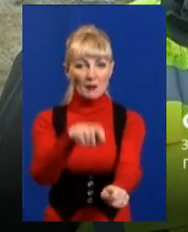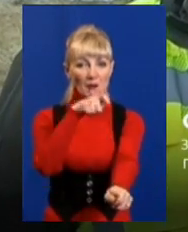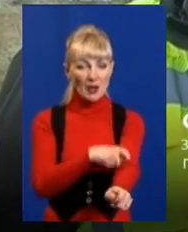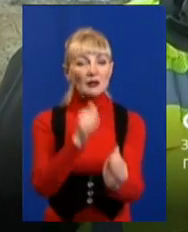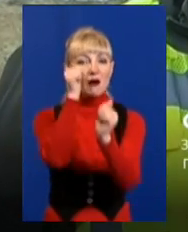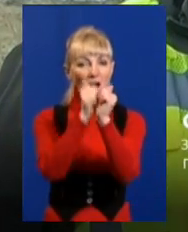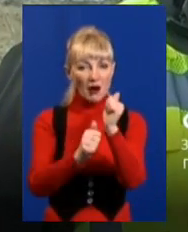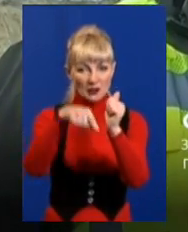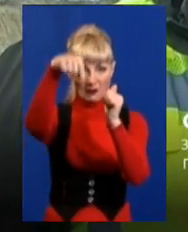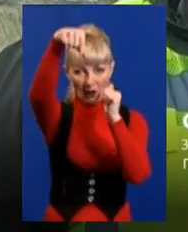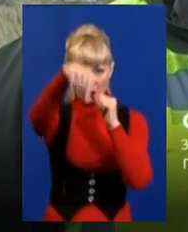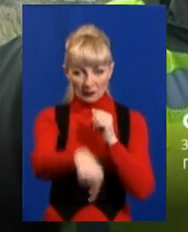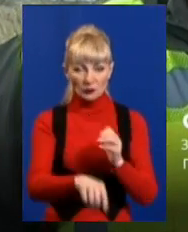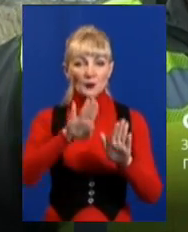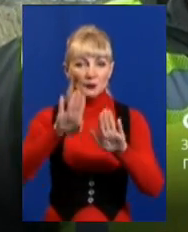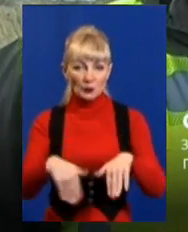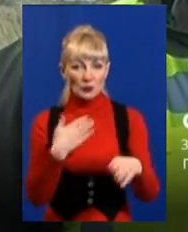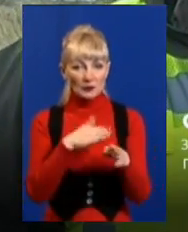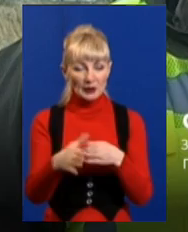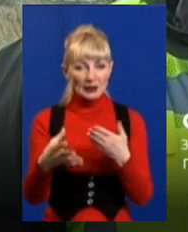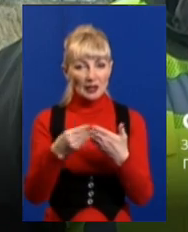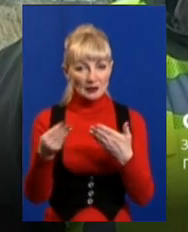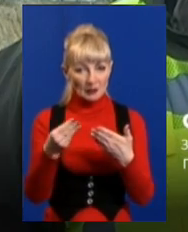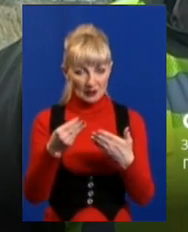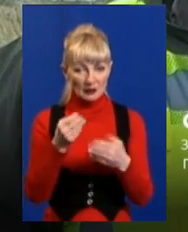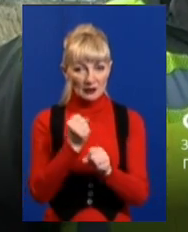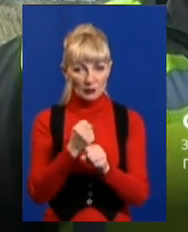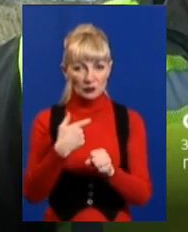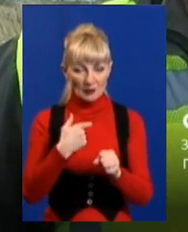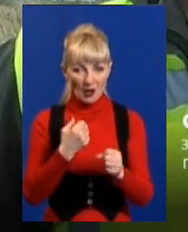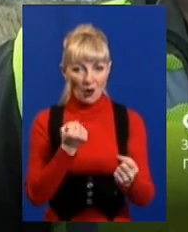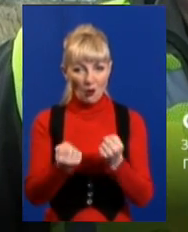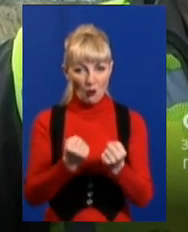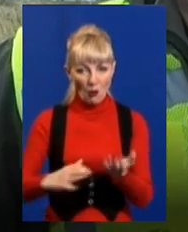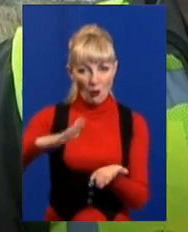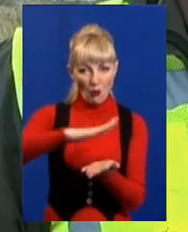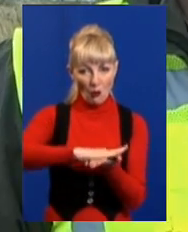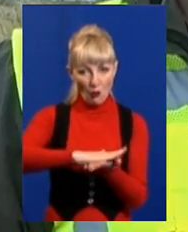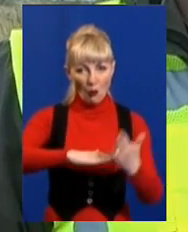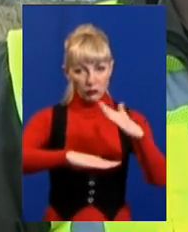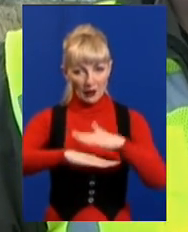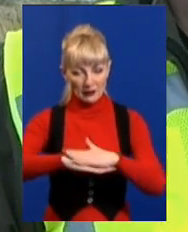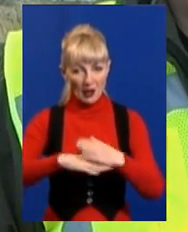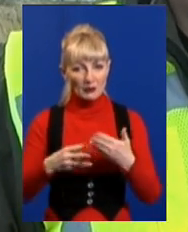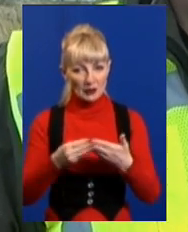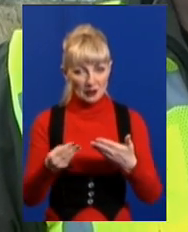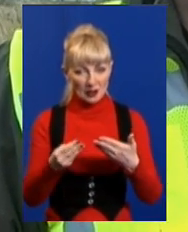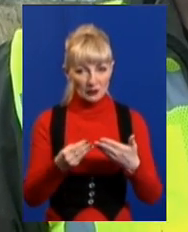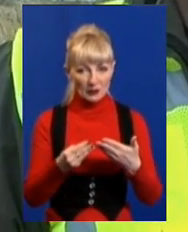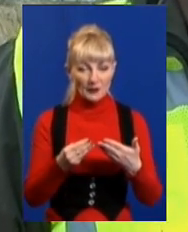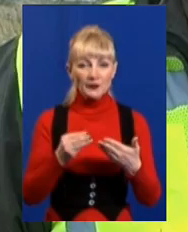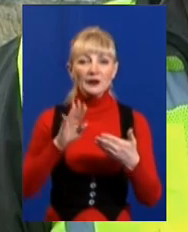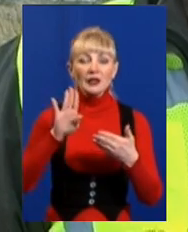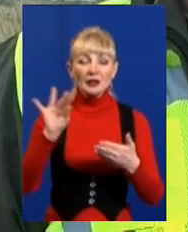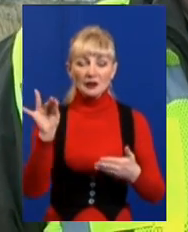Після виполнення земляних робіт ми вплотняємо грунт. Глибина від 6 до 8 метрів кожного котловану. Потім,